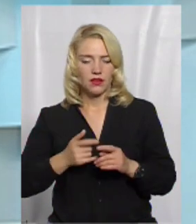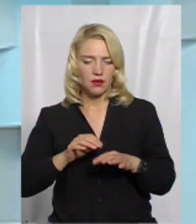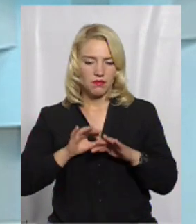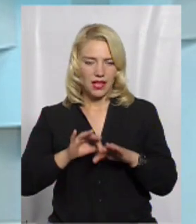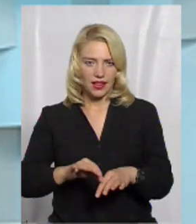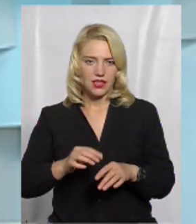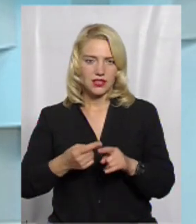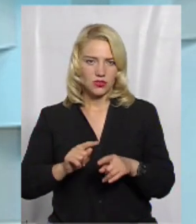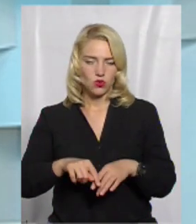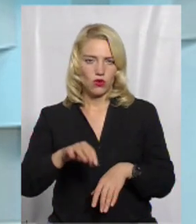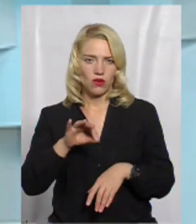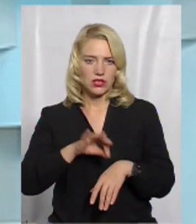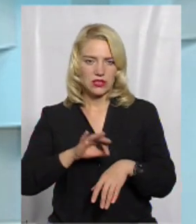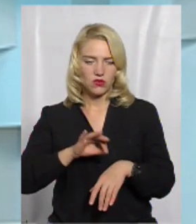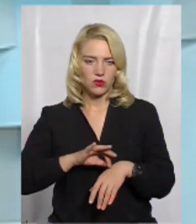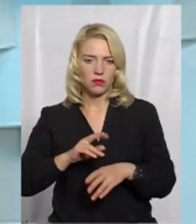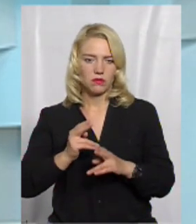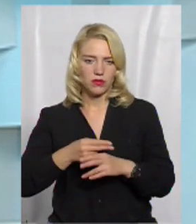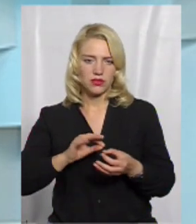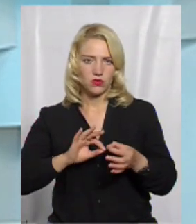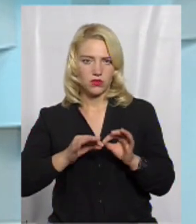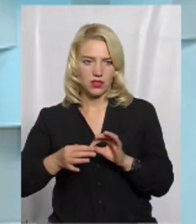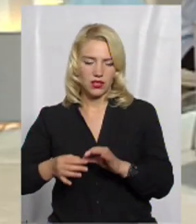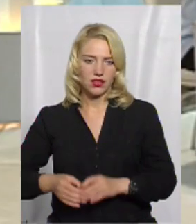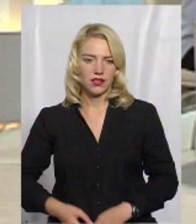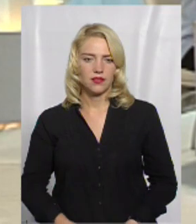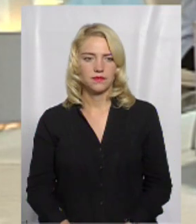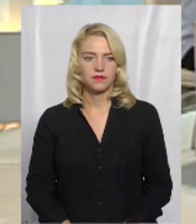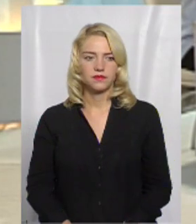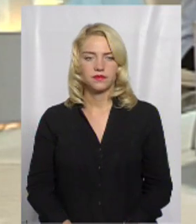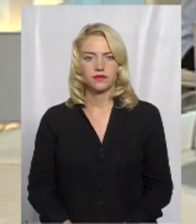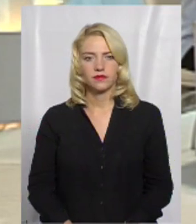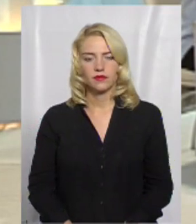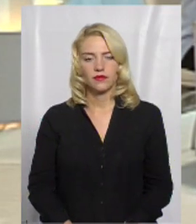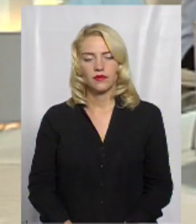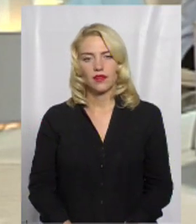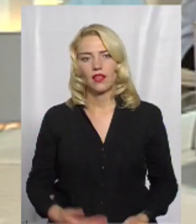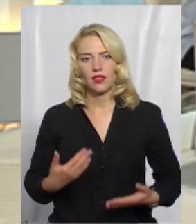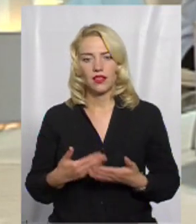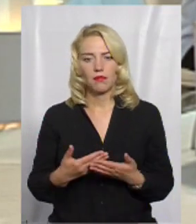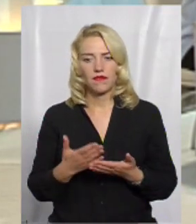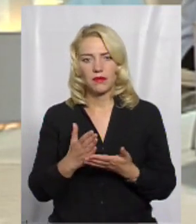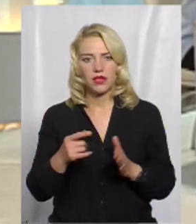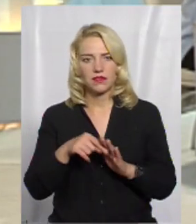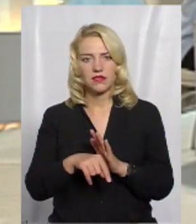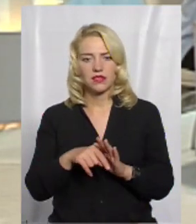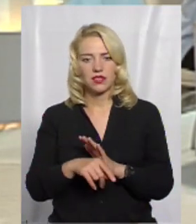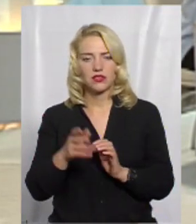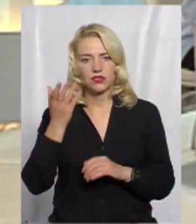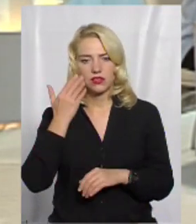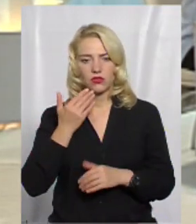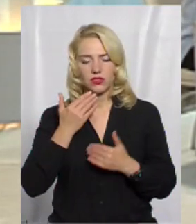перенесе цю захворобу без ускладнення. Напевно, має значення, коли